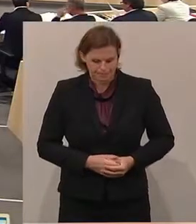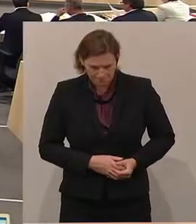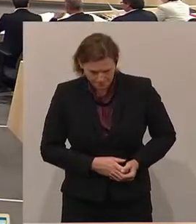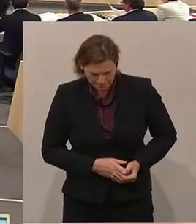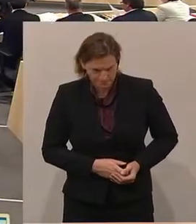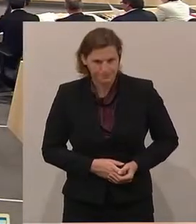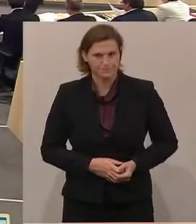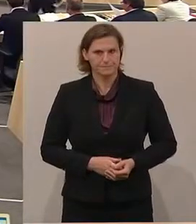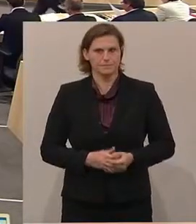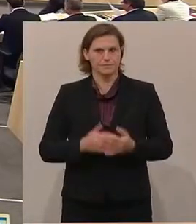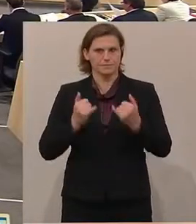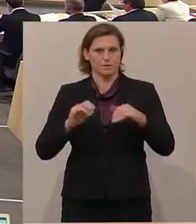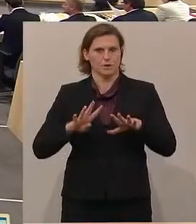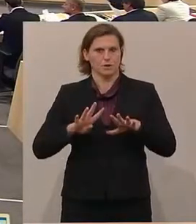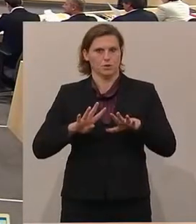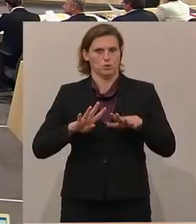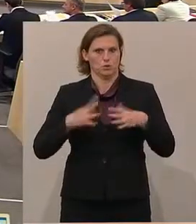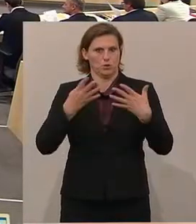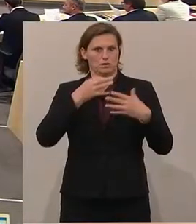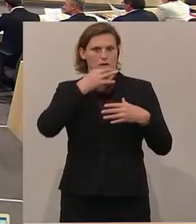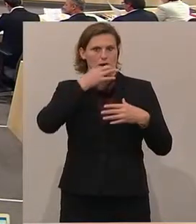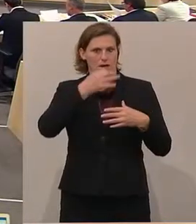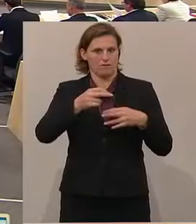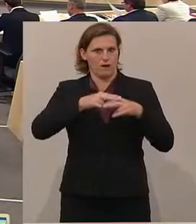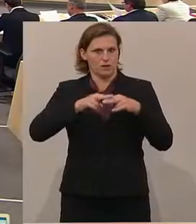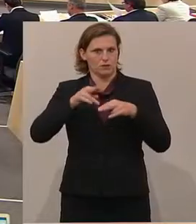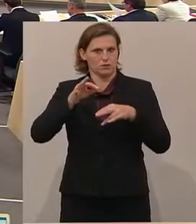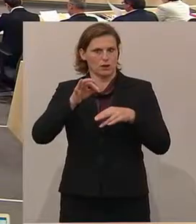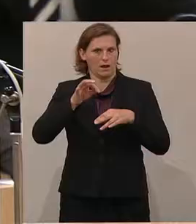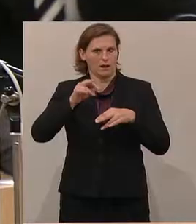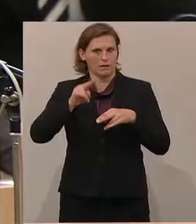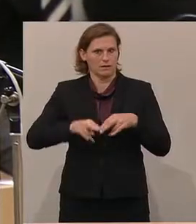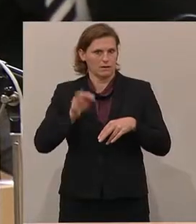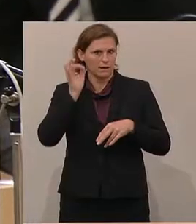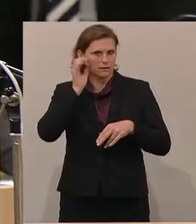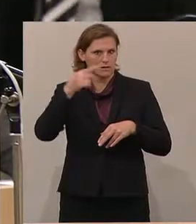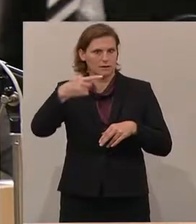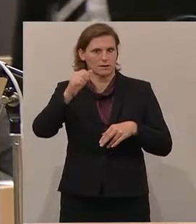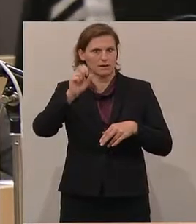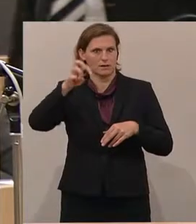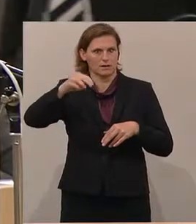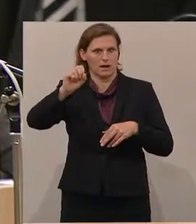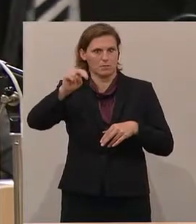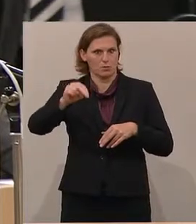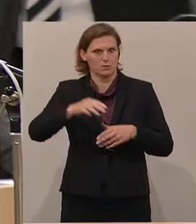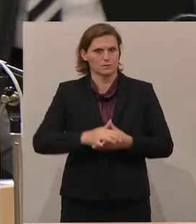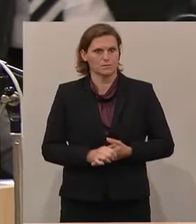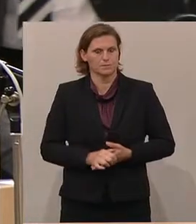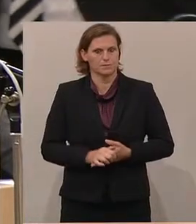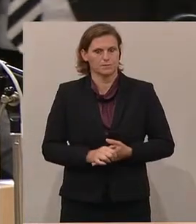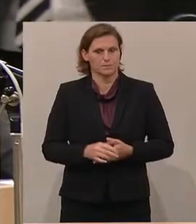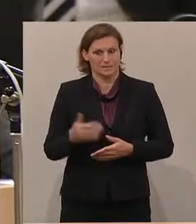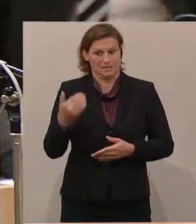Wir kommen zur neunten Anfrage der Nationalrat in Gammon. Sehr geehrter Herr Vizekanzler, Sie waren ja vor